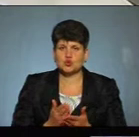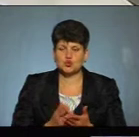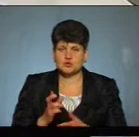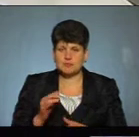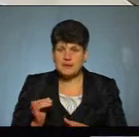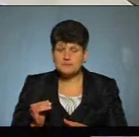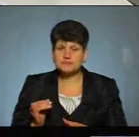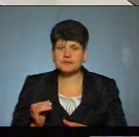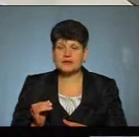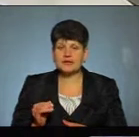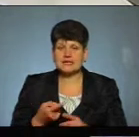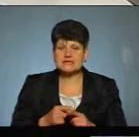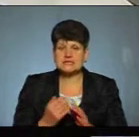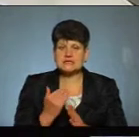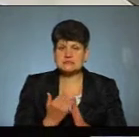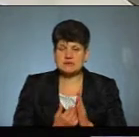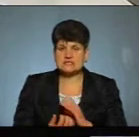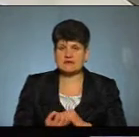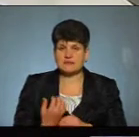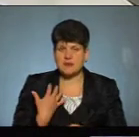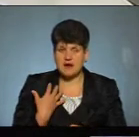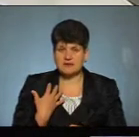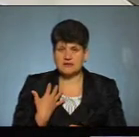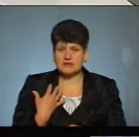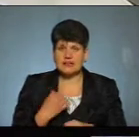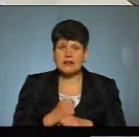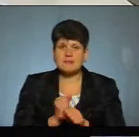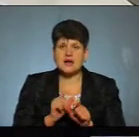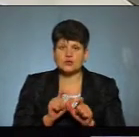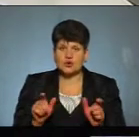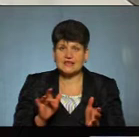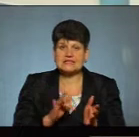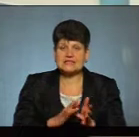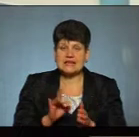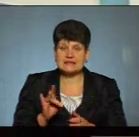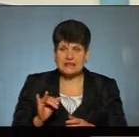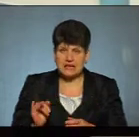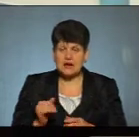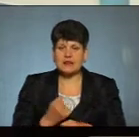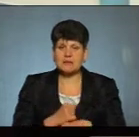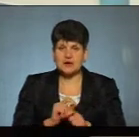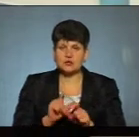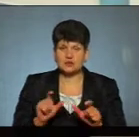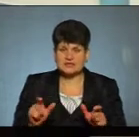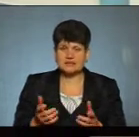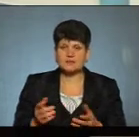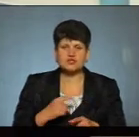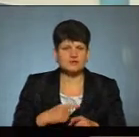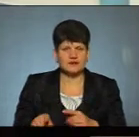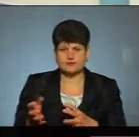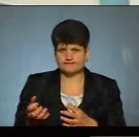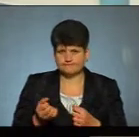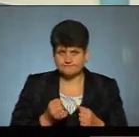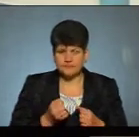які ці списки направили на лабораторні центри, але вже від лабораторного центру ми швидко його